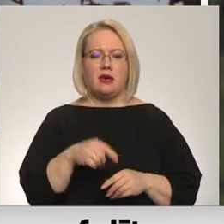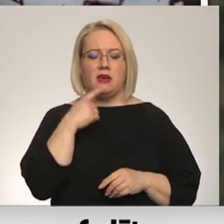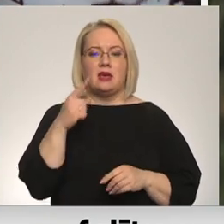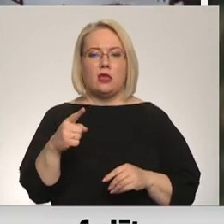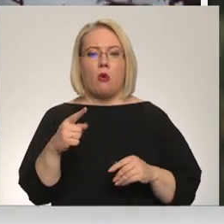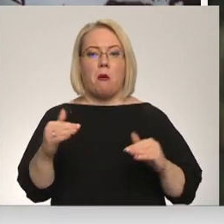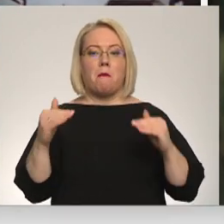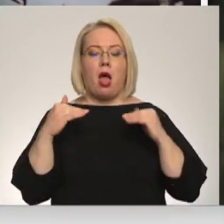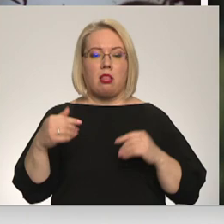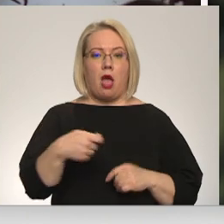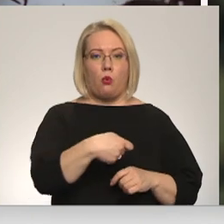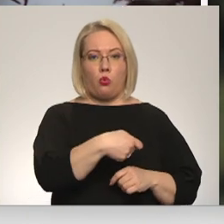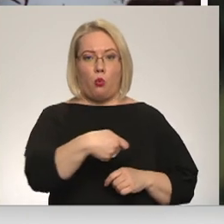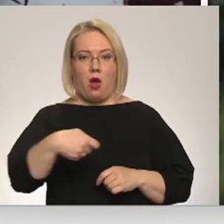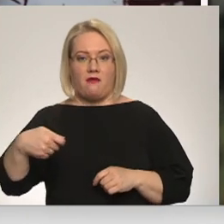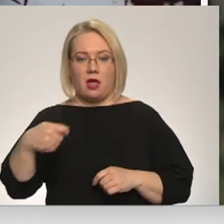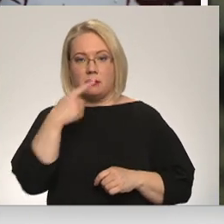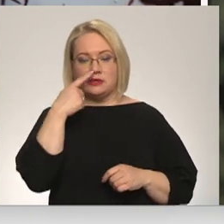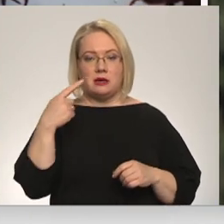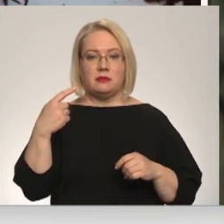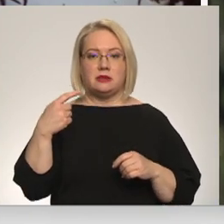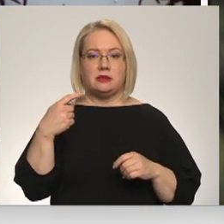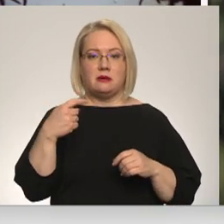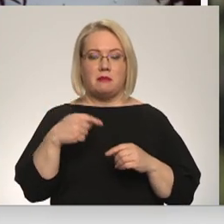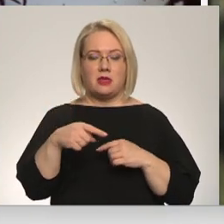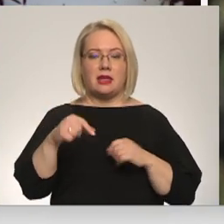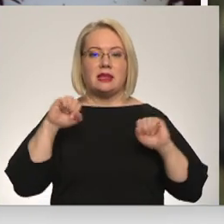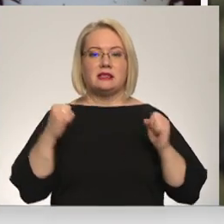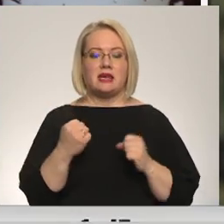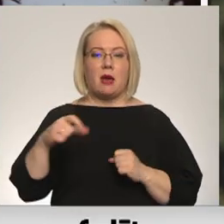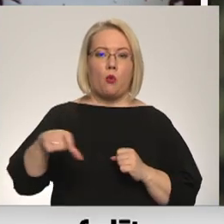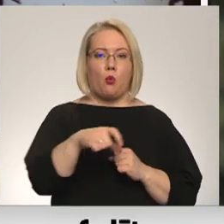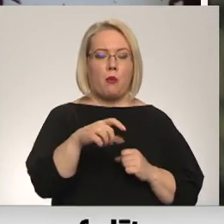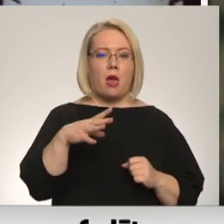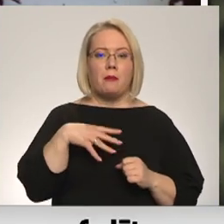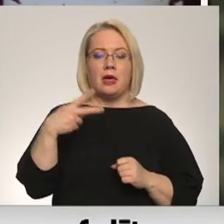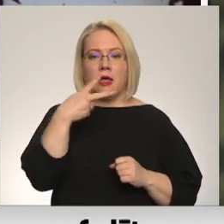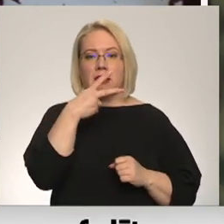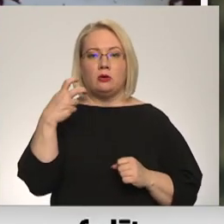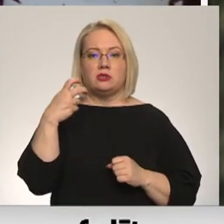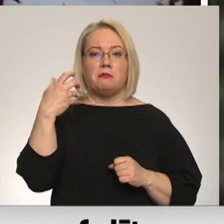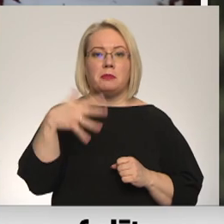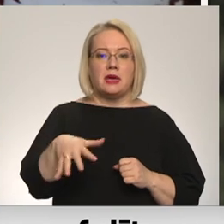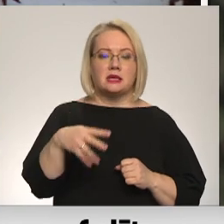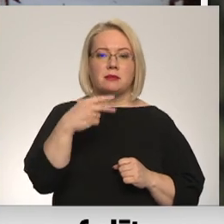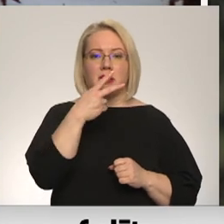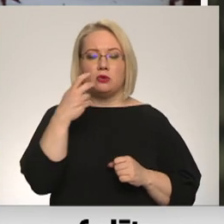metrus, tad ziemupē mums bija apmēram 250-260